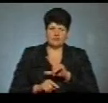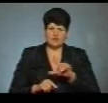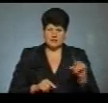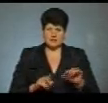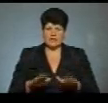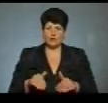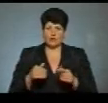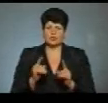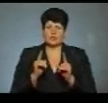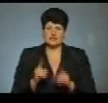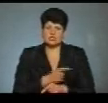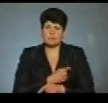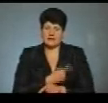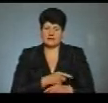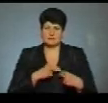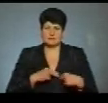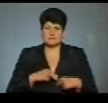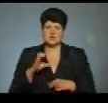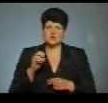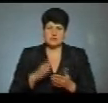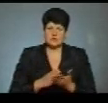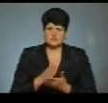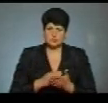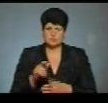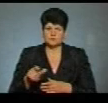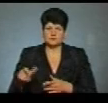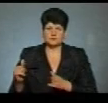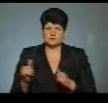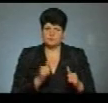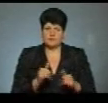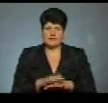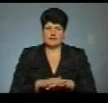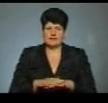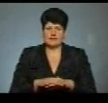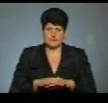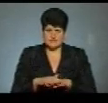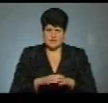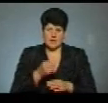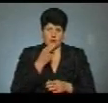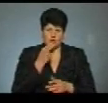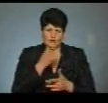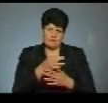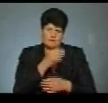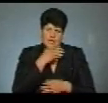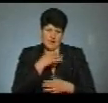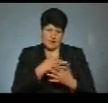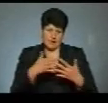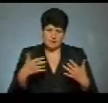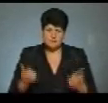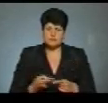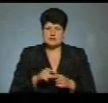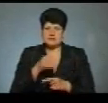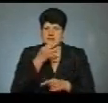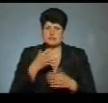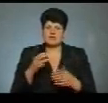нього рекомендовано лише медикам, працівникам соціальних служб та людям, які забезпечують населений пункт продовольством і ліками. Про це повідомив